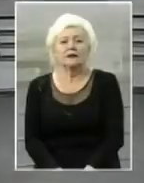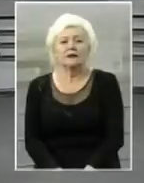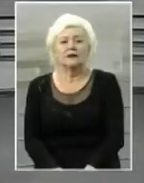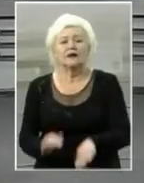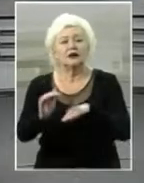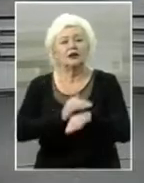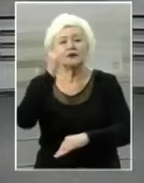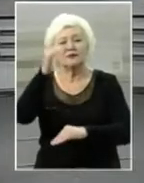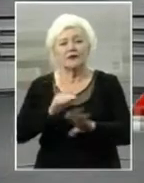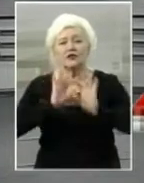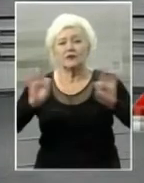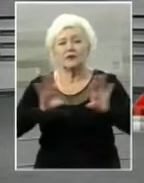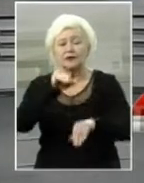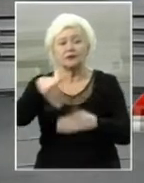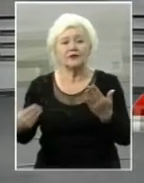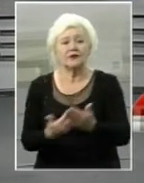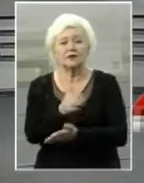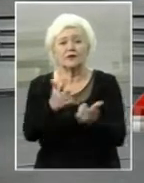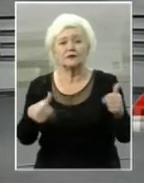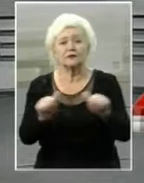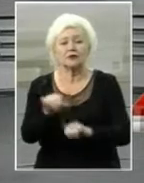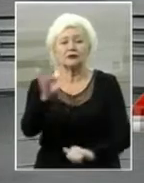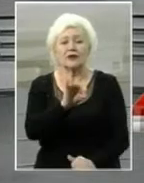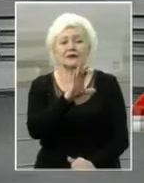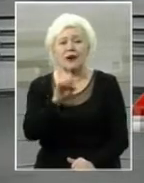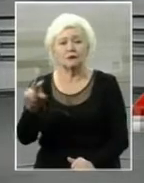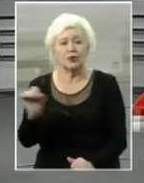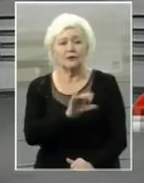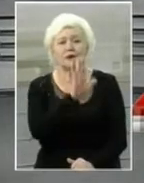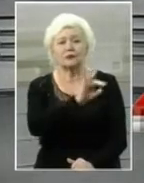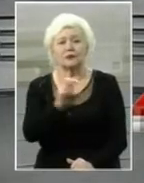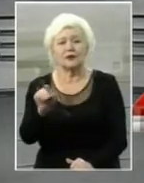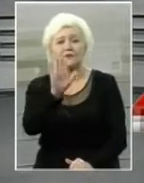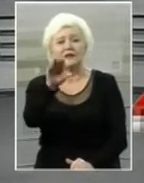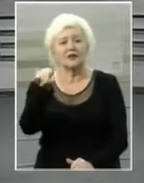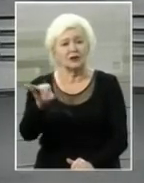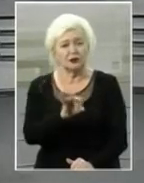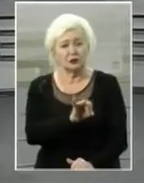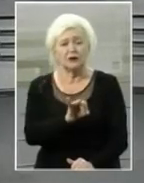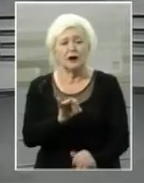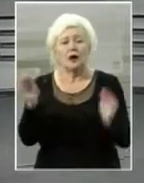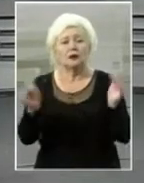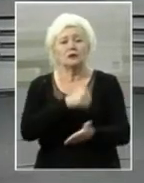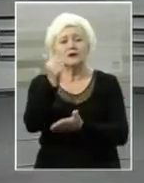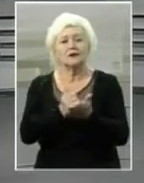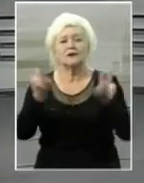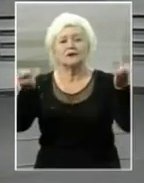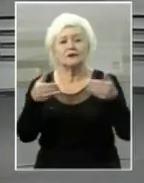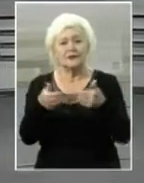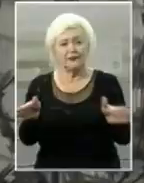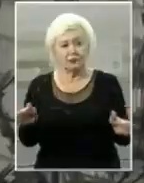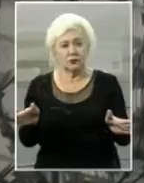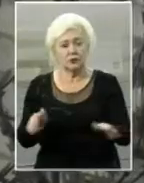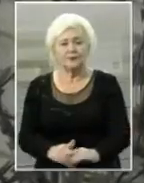Добрий вечір. В ефірі «Таврійські новини» в студії Оксана Стравнова. Сурдопереклад Валентини Туніної. Коротко про головні теми випуску.